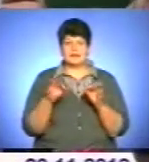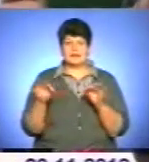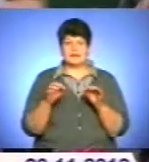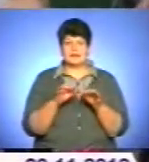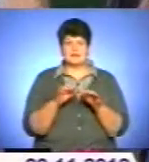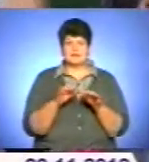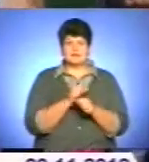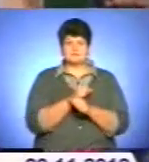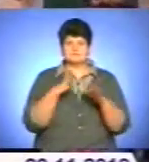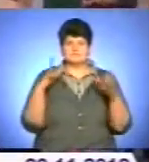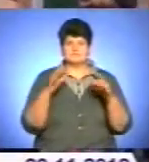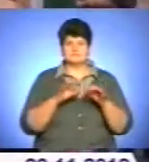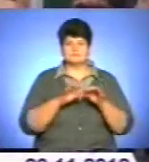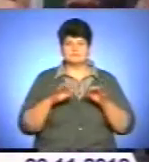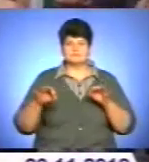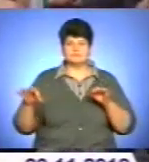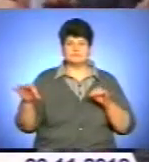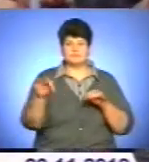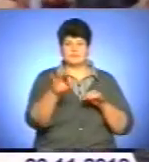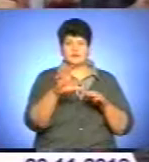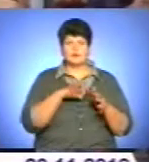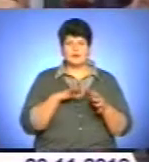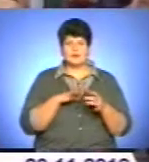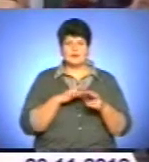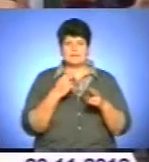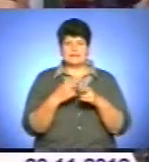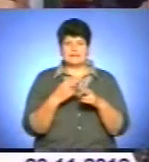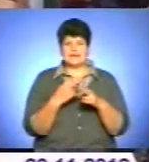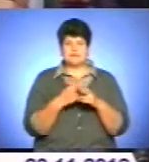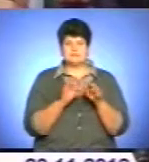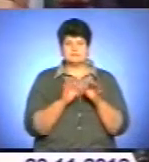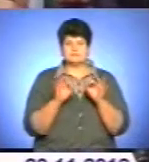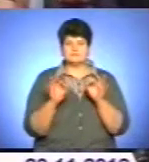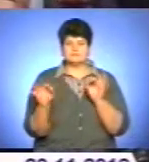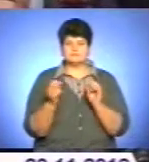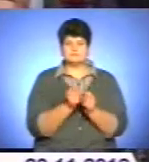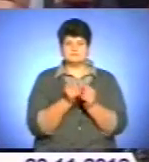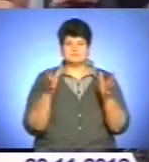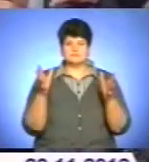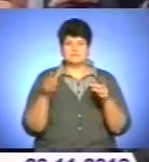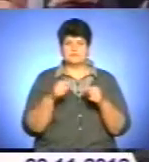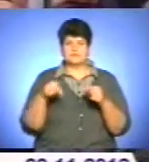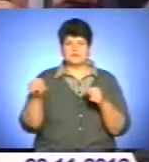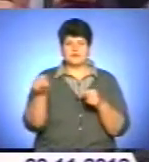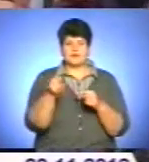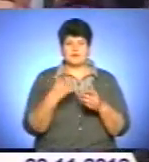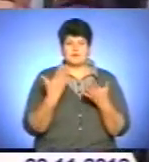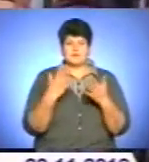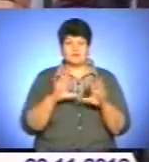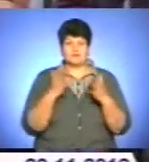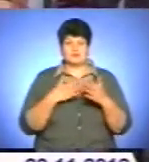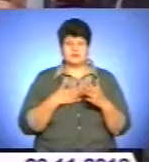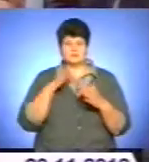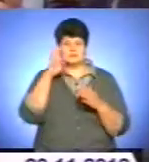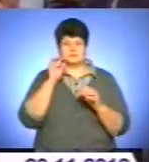з розтяжкою, металічна проволока. Можемо собі уявити, не дай Бог, якби без думати пішли на штурм, були б